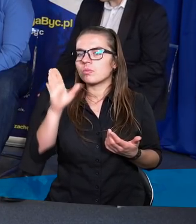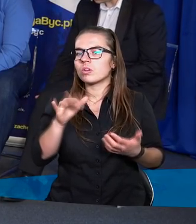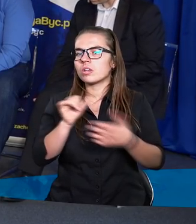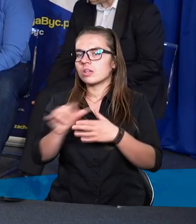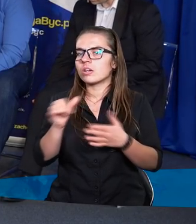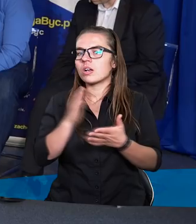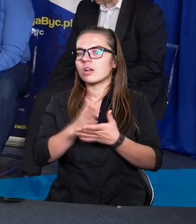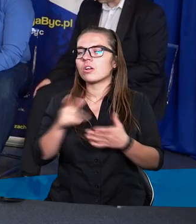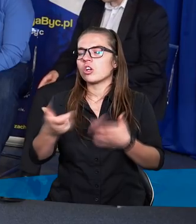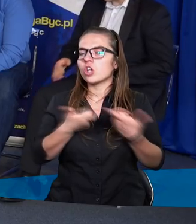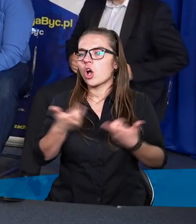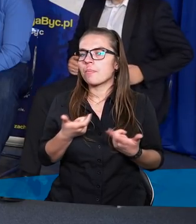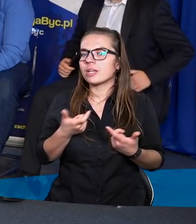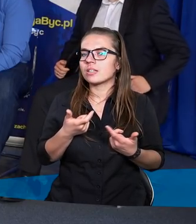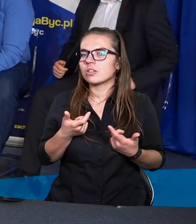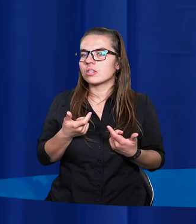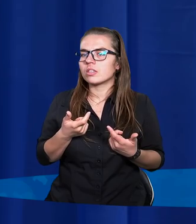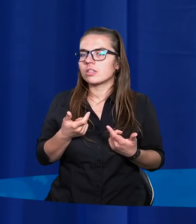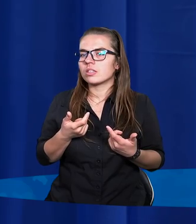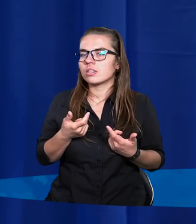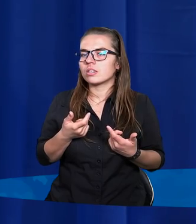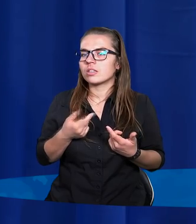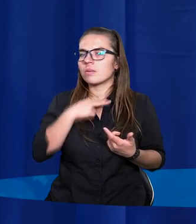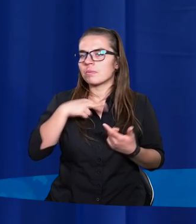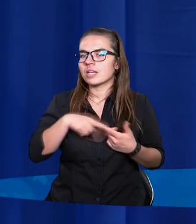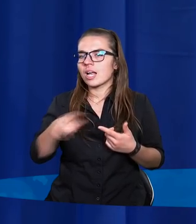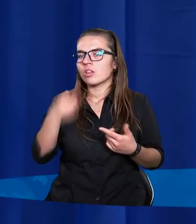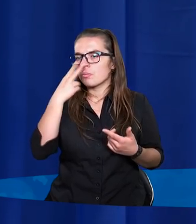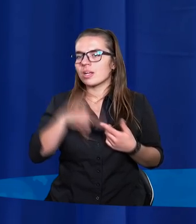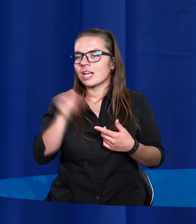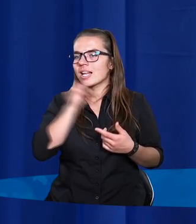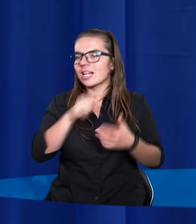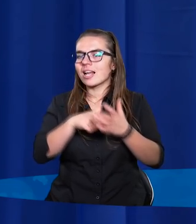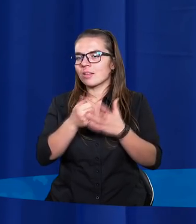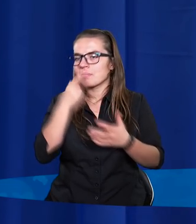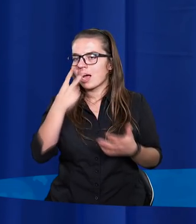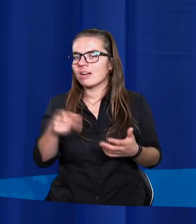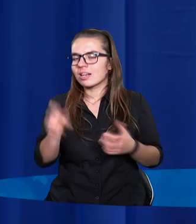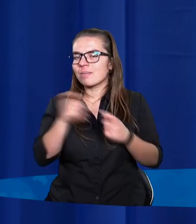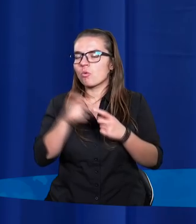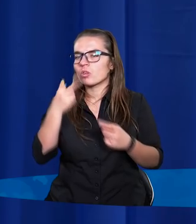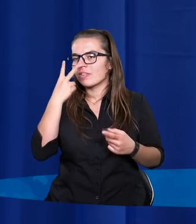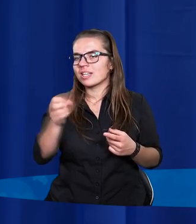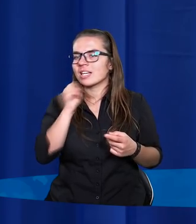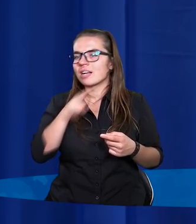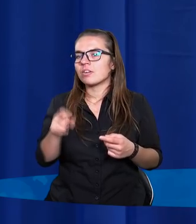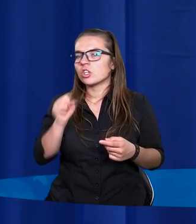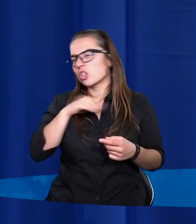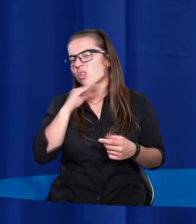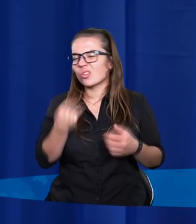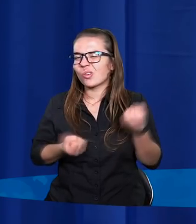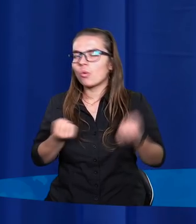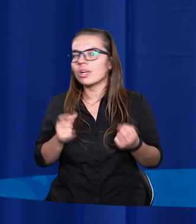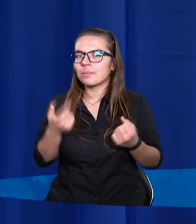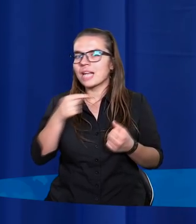Biblii jest przedstawiony jako Bóg Sądu i my na to patrzymy, patrząc na Stary Testament oczywiście, w kontekście takim dość trudnym,